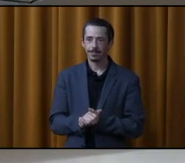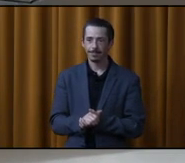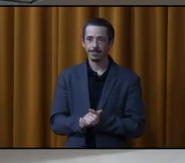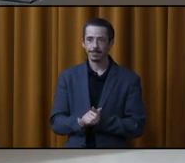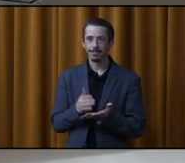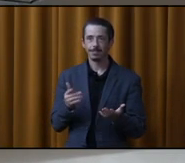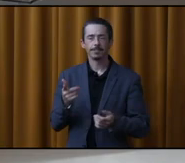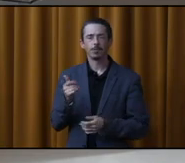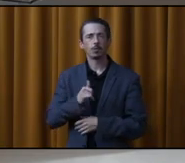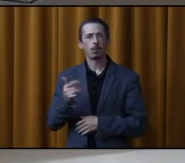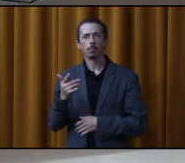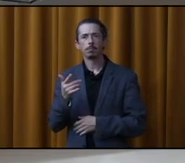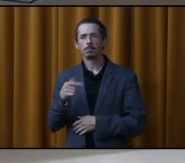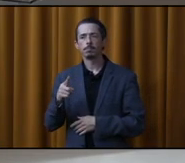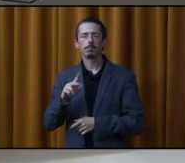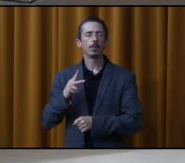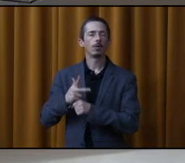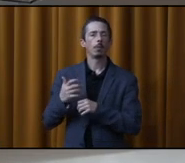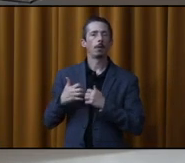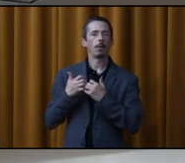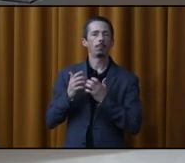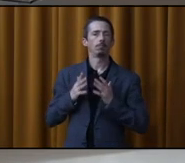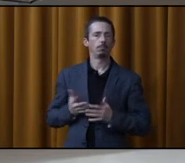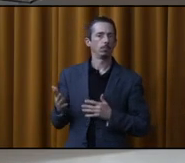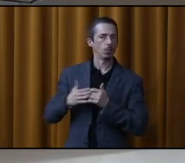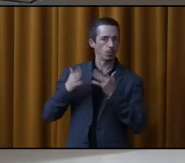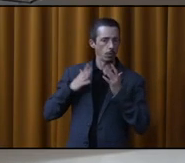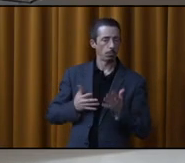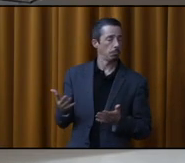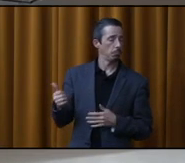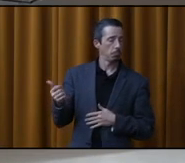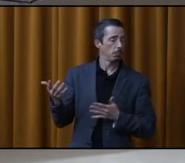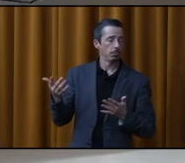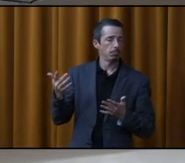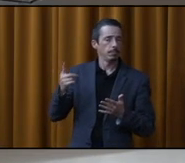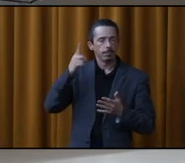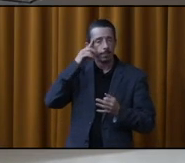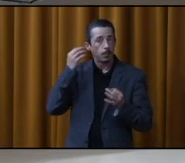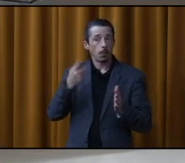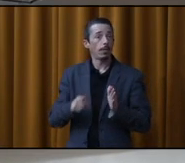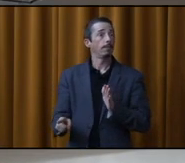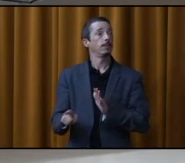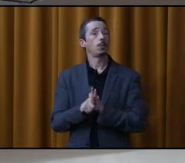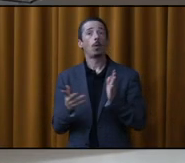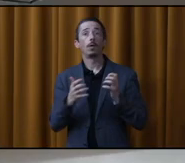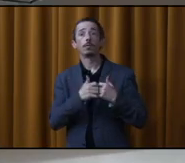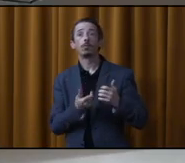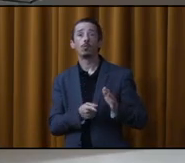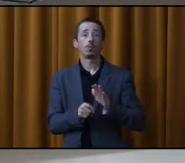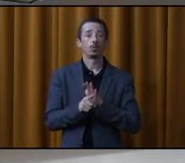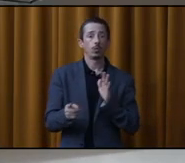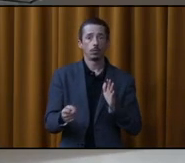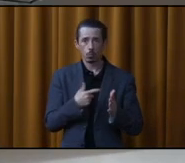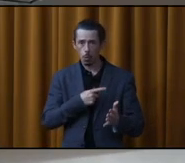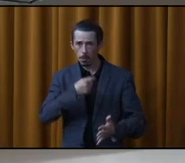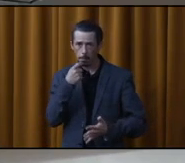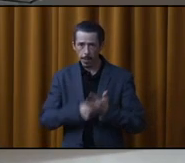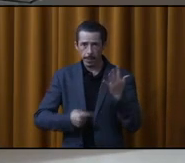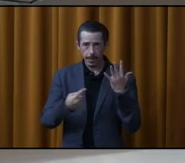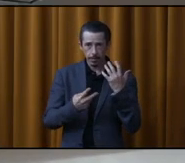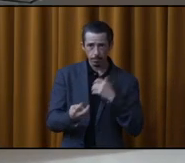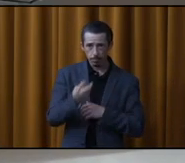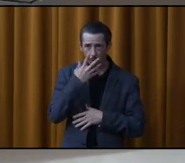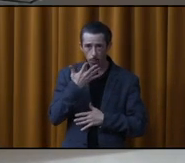jamais il y avait un entrepreneur qui décidait malgré tout, malgré l'interdiction de démolir, est-ce qu'il des possibilités qui